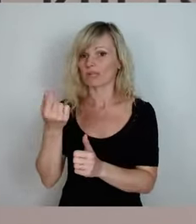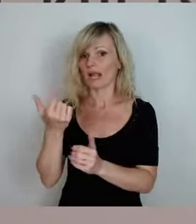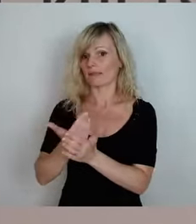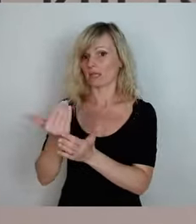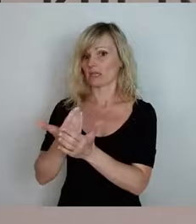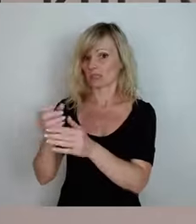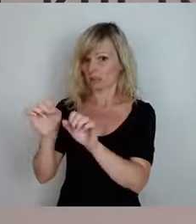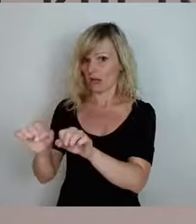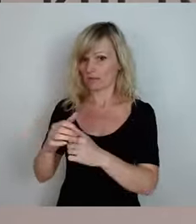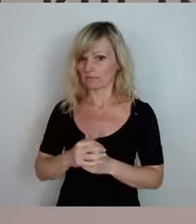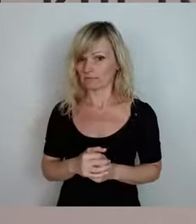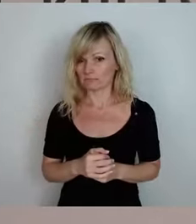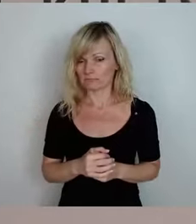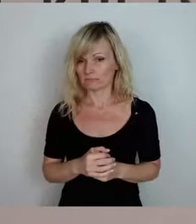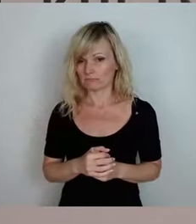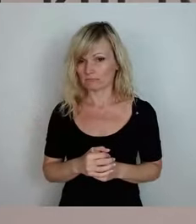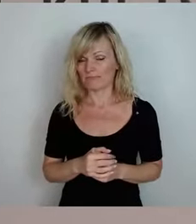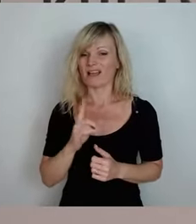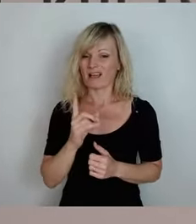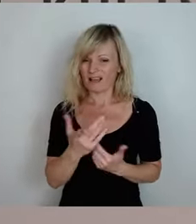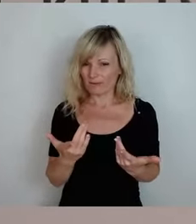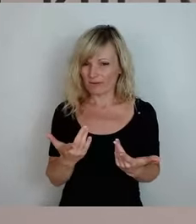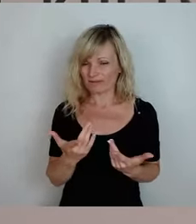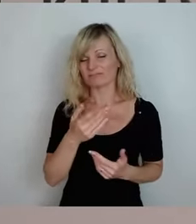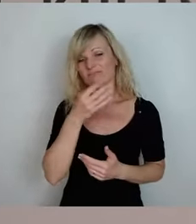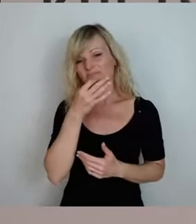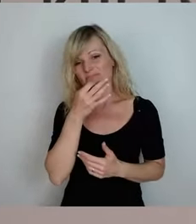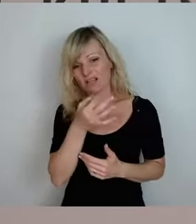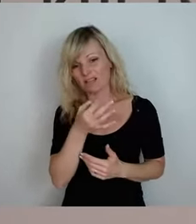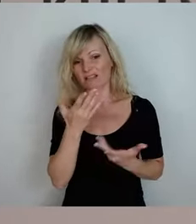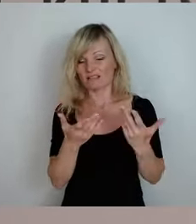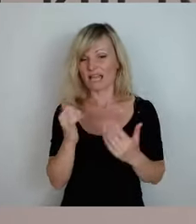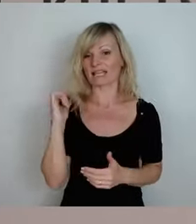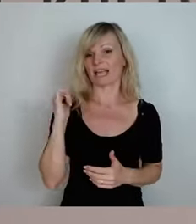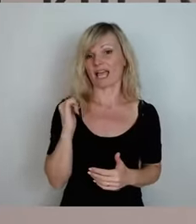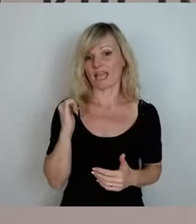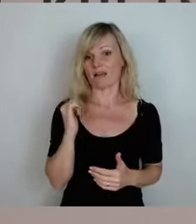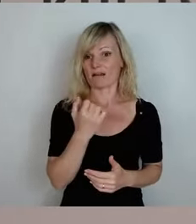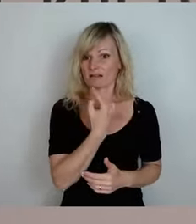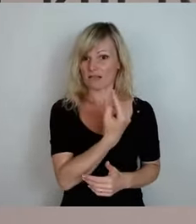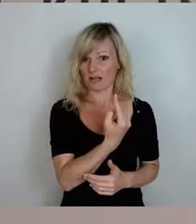als Träger hast du verschiedene Varianten, die du machen kannst.